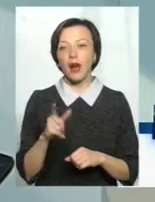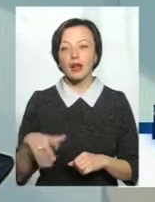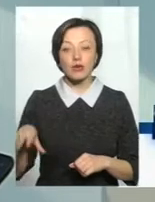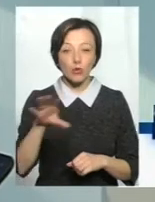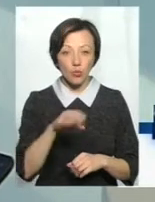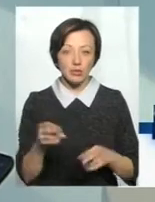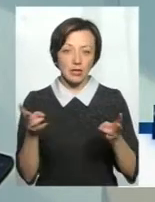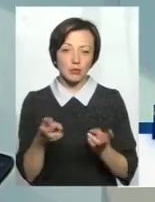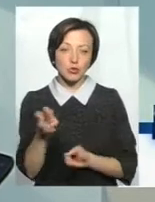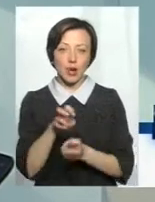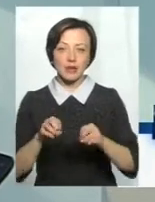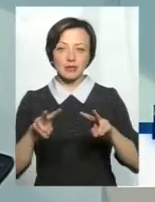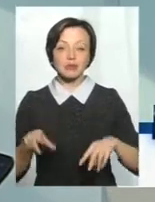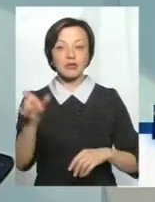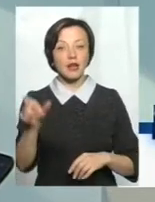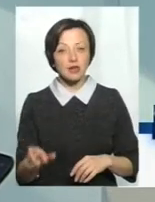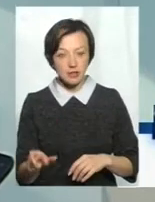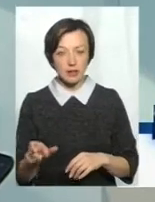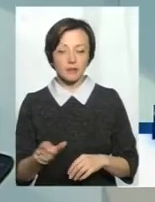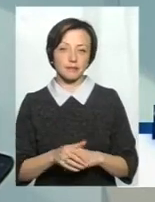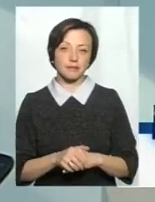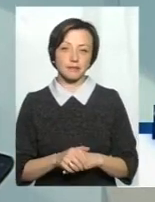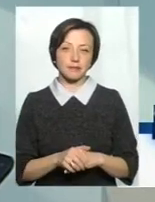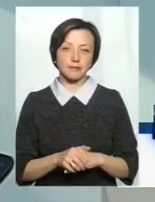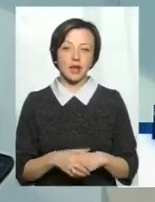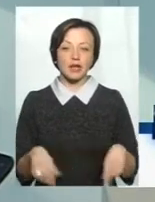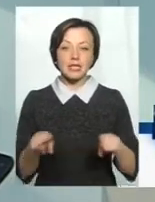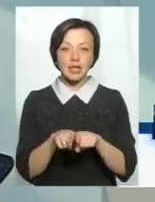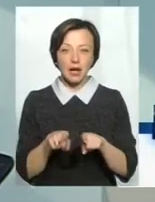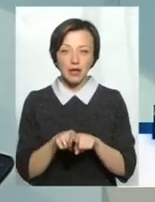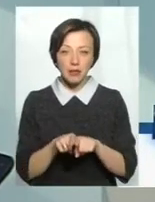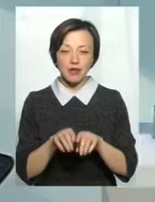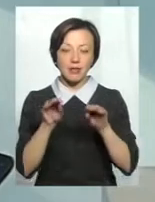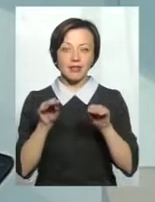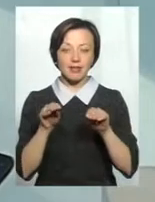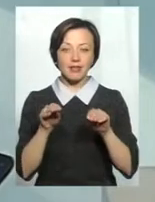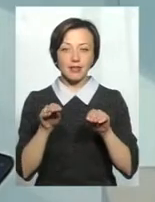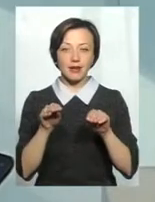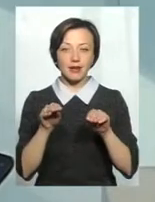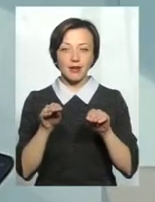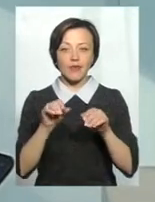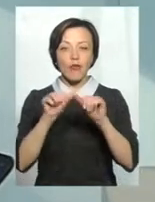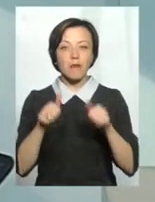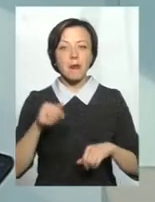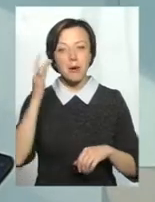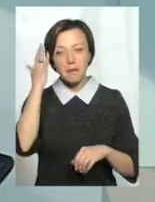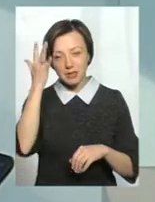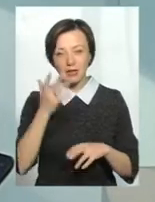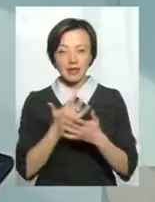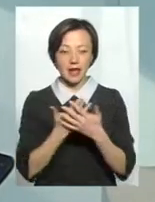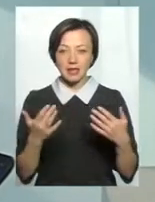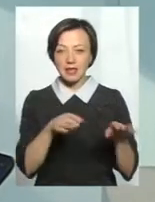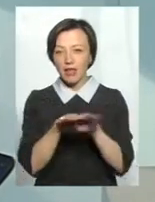треба шукати фахівця іменно з такими даними мислення. І як на різних